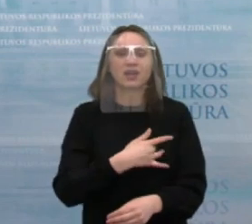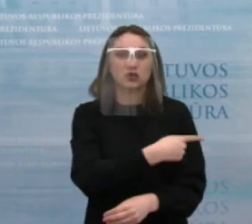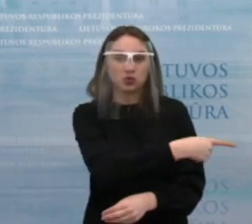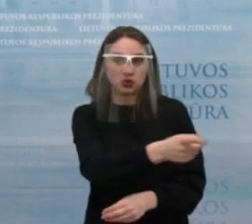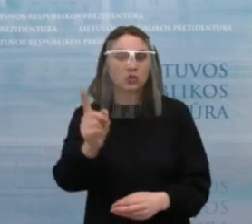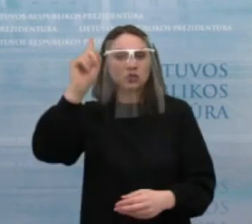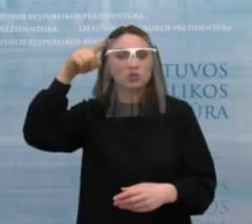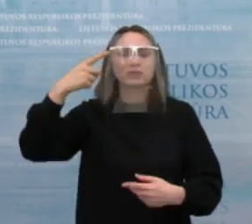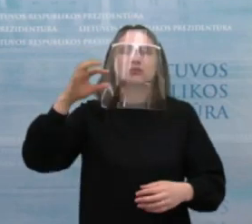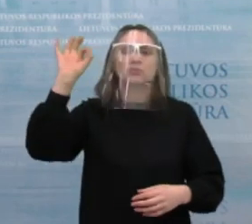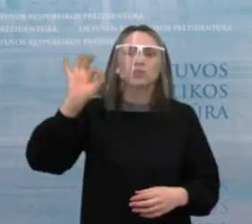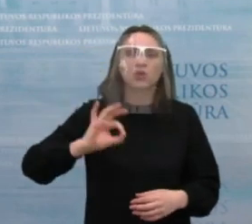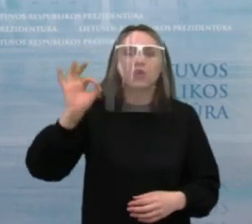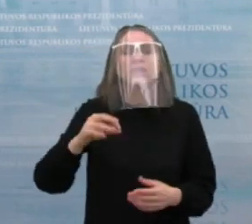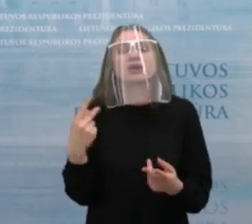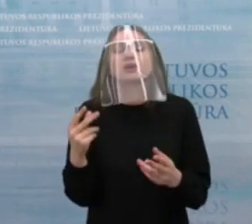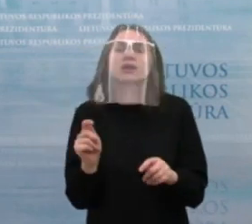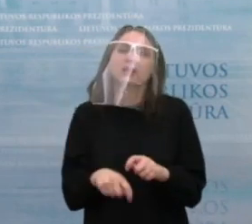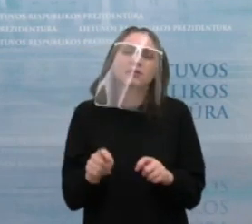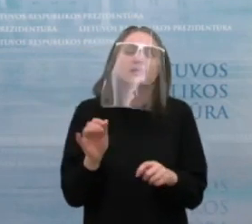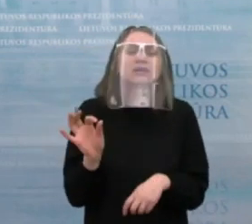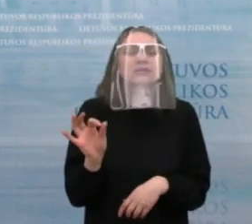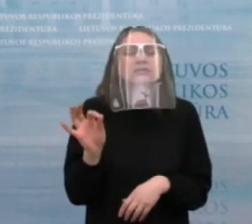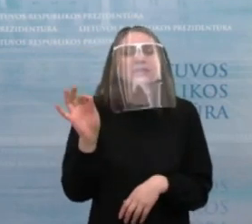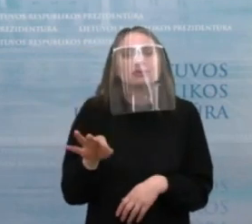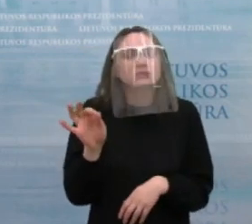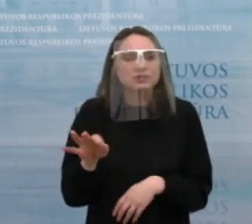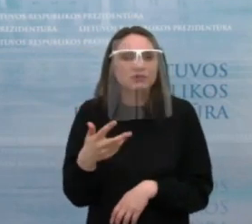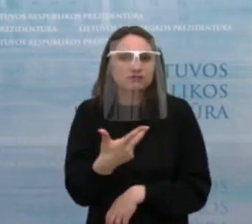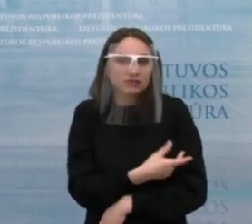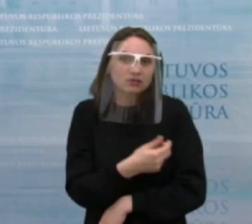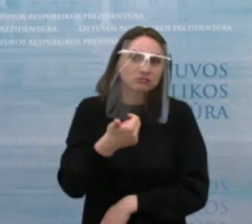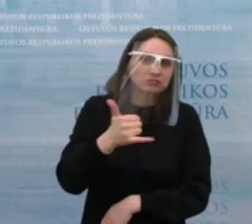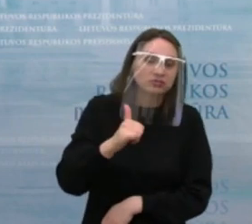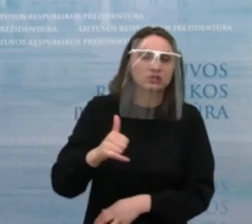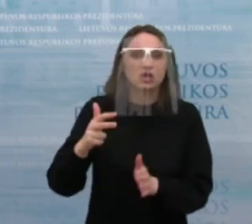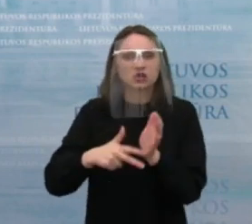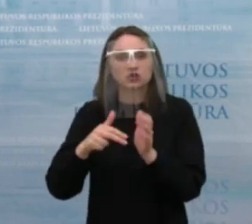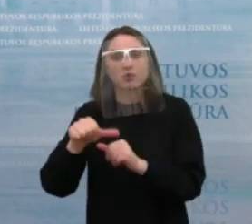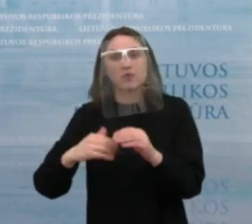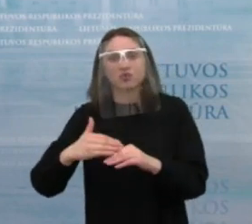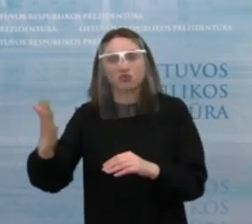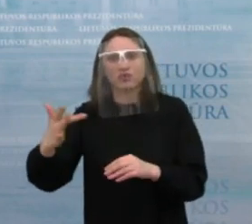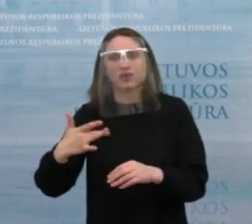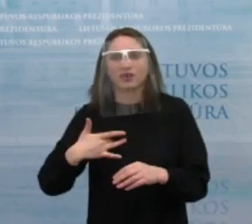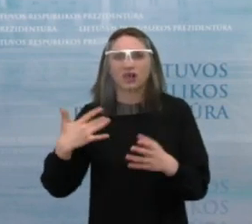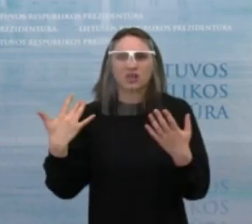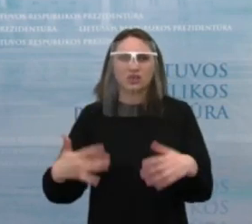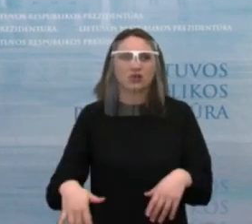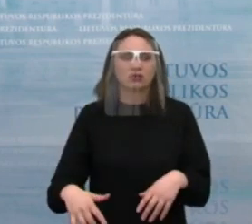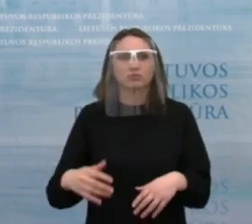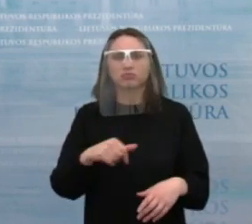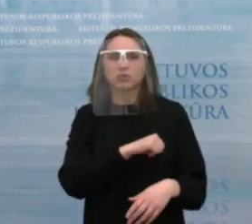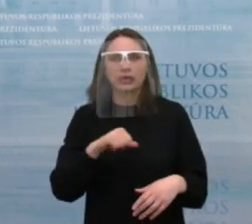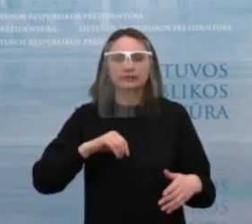duomenis, kaip, na, sekasi tas vakcinavimas. Ir, na, turint galvoju, kad dalis 80-mečių jau yra, na, galbūt jiems yra sunkiau